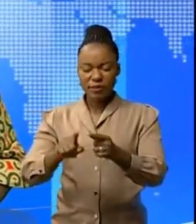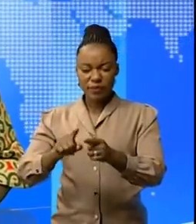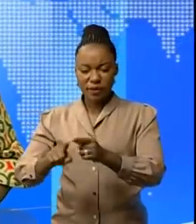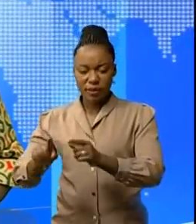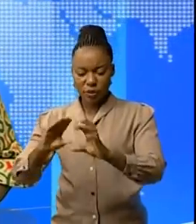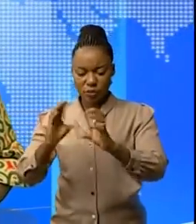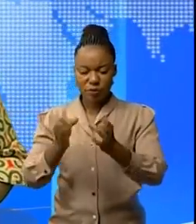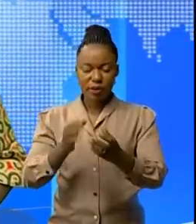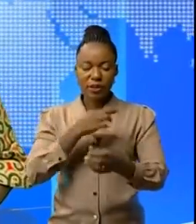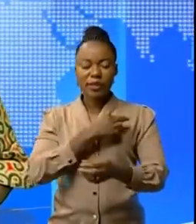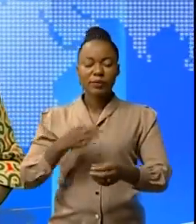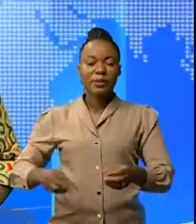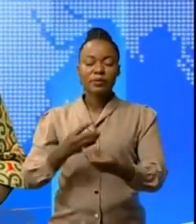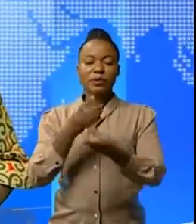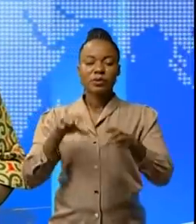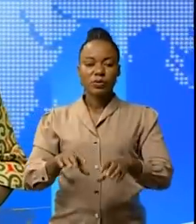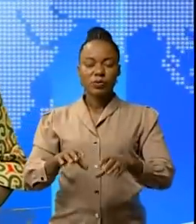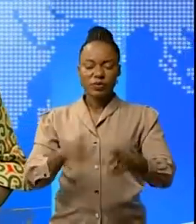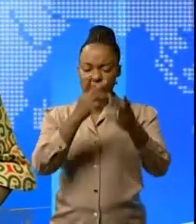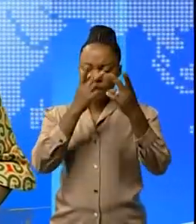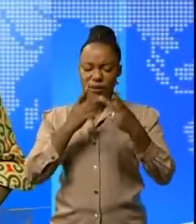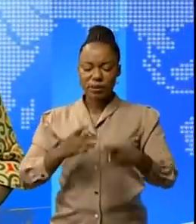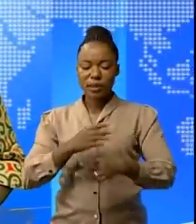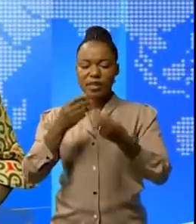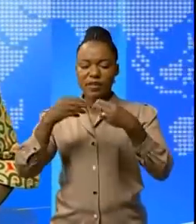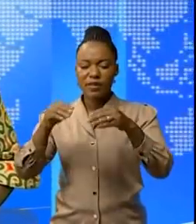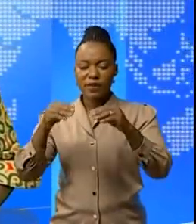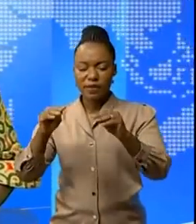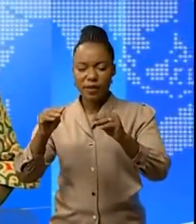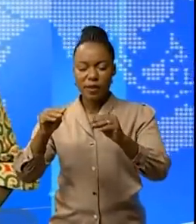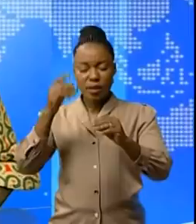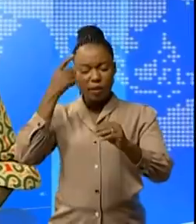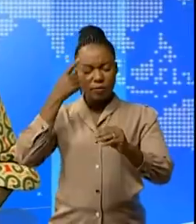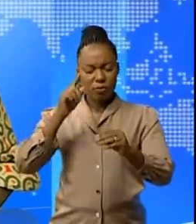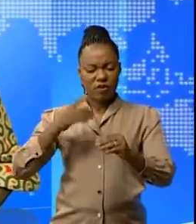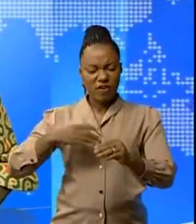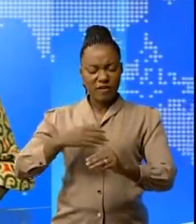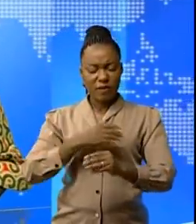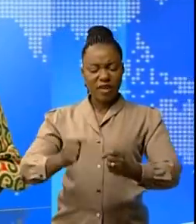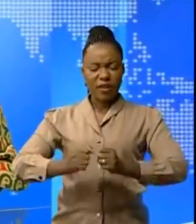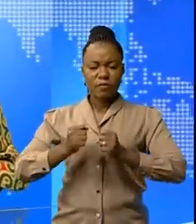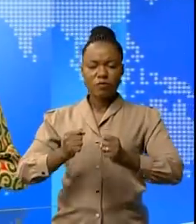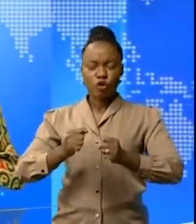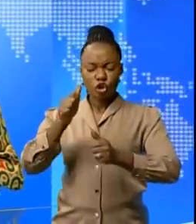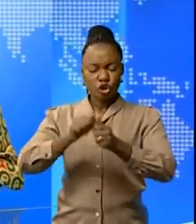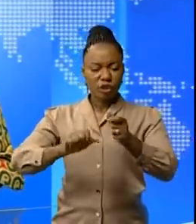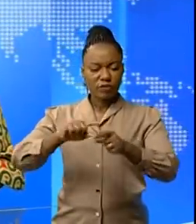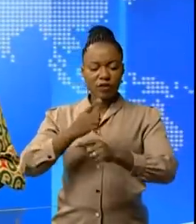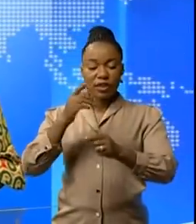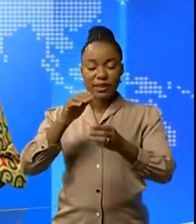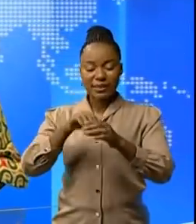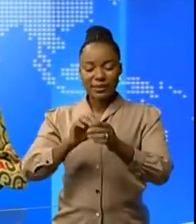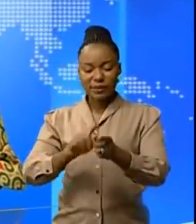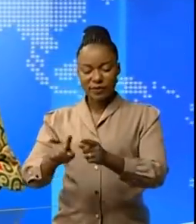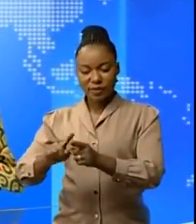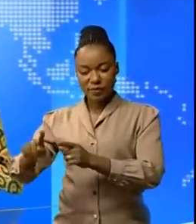démocratique du Congo ce forum valorise et vend la promotion des initiatives féminines leurs efforts quotidiennement déployés dans différents domaines